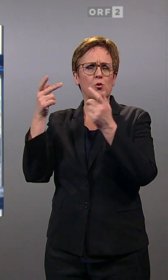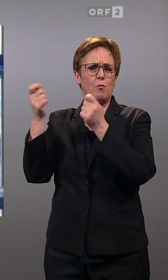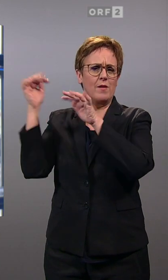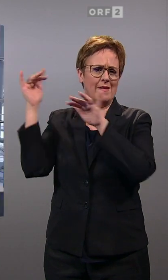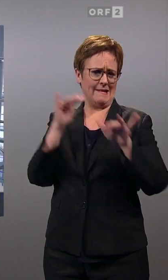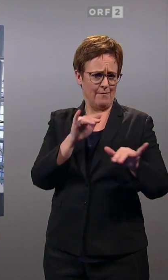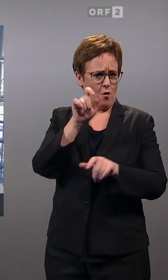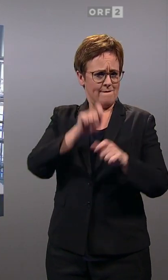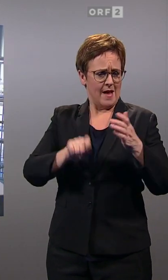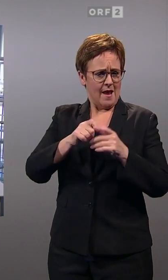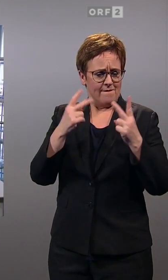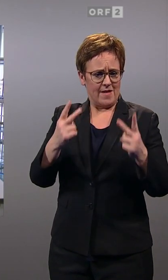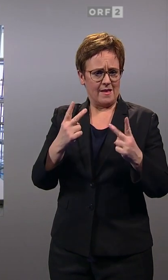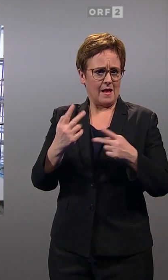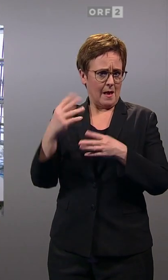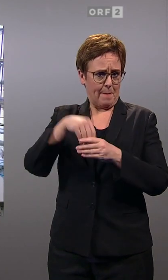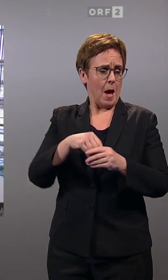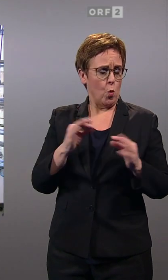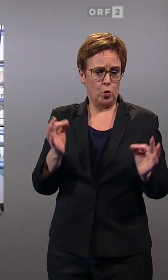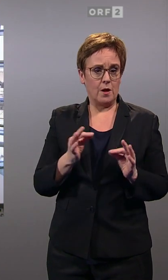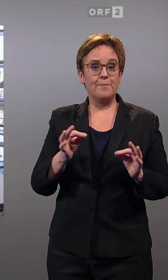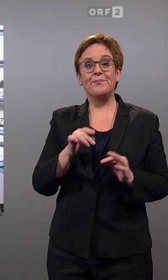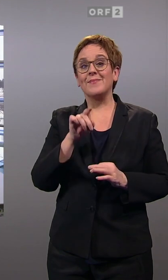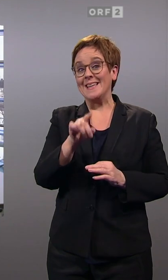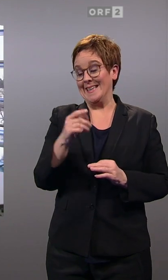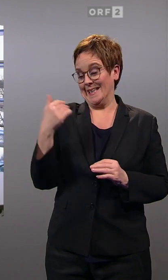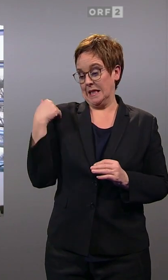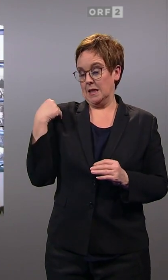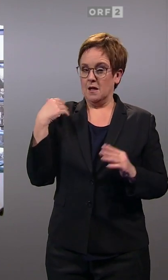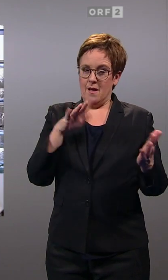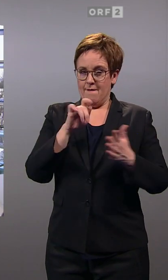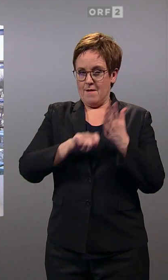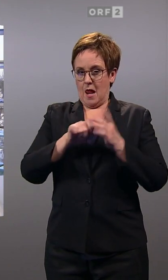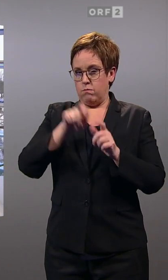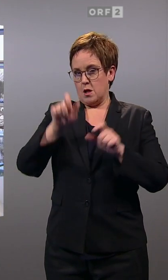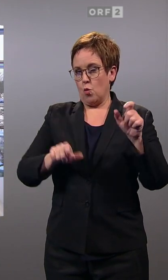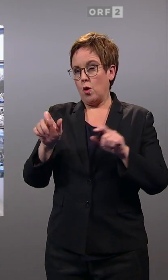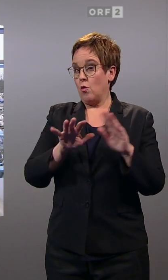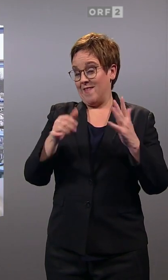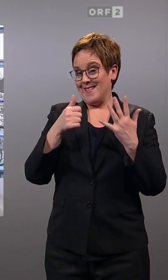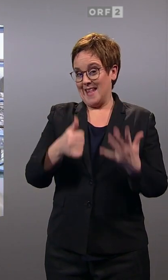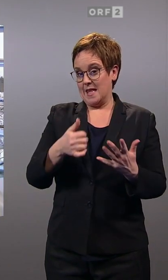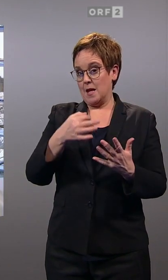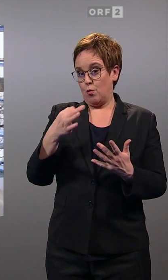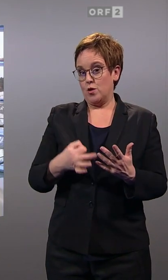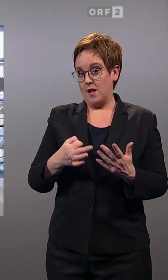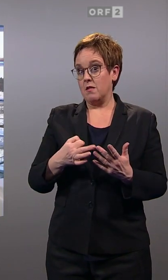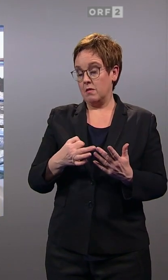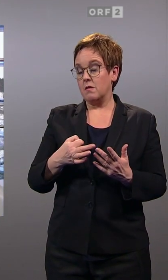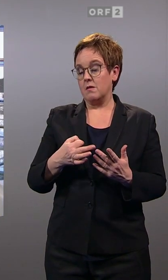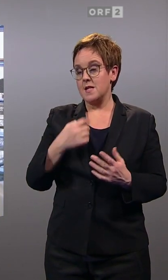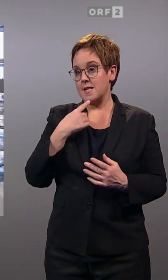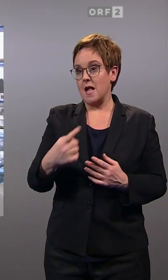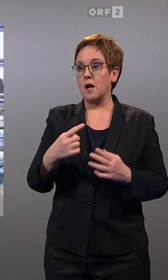den Wähler, die Wählerinnen eine bedeutende Rolle. 60 Prozent circa der Wählerinnen und Wähler. Das ist also die klare Mehrheit sagen.